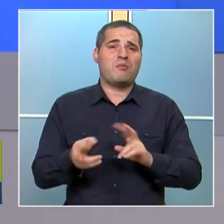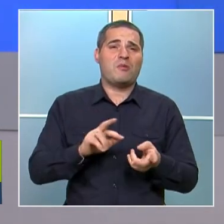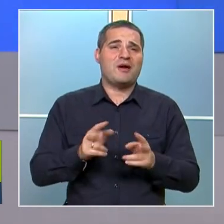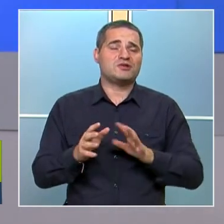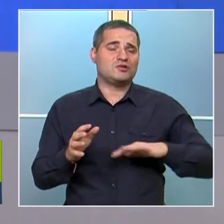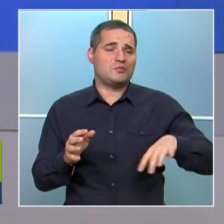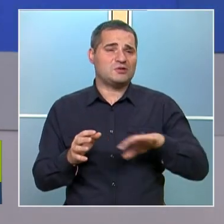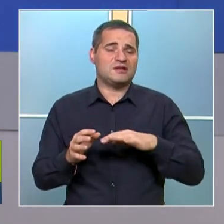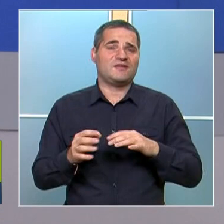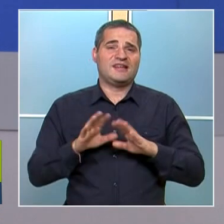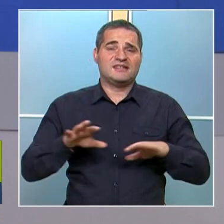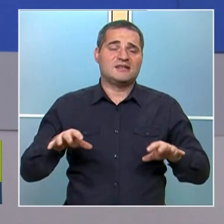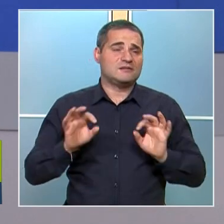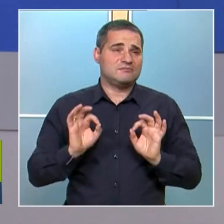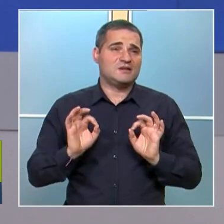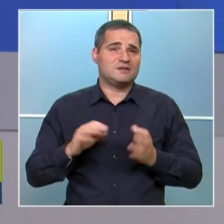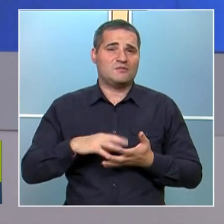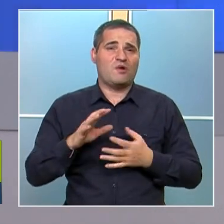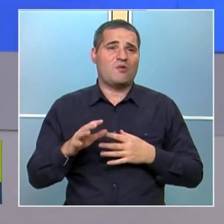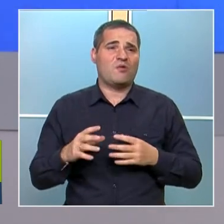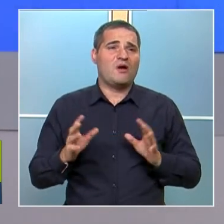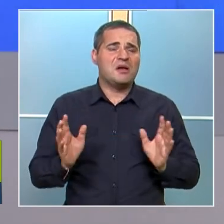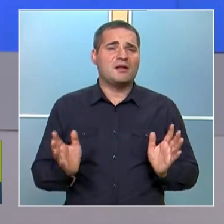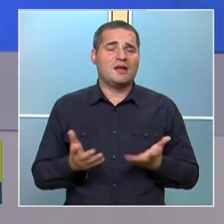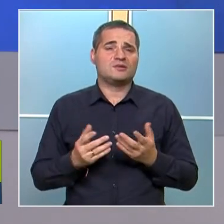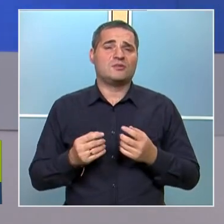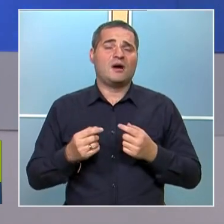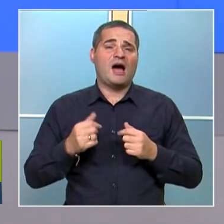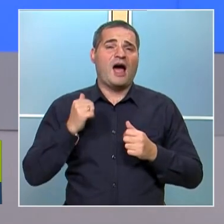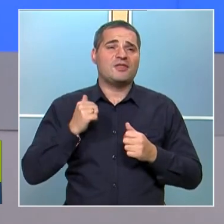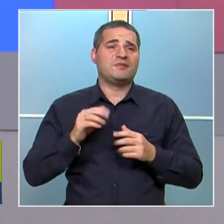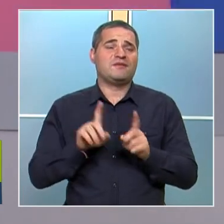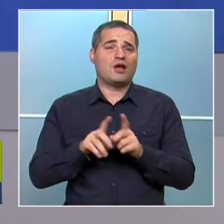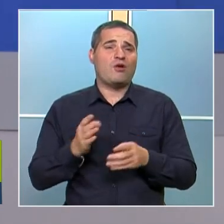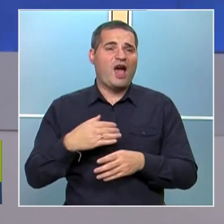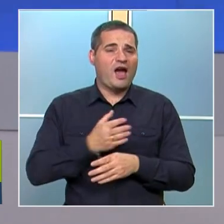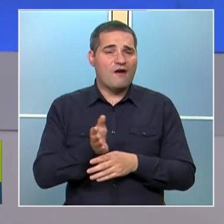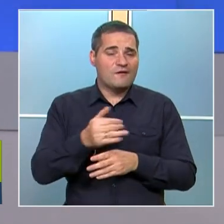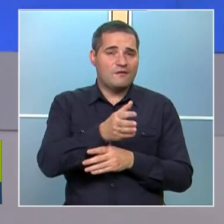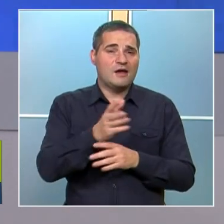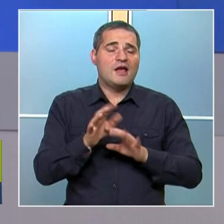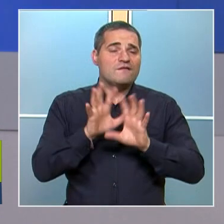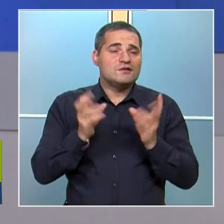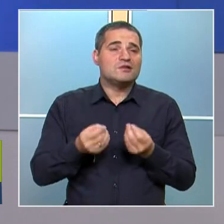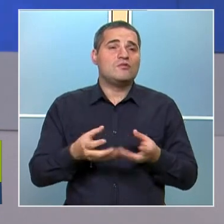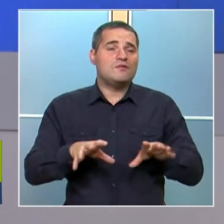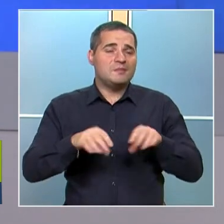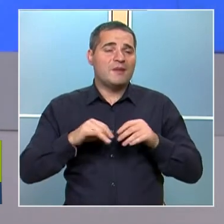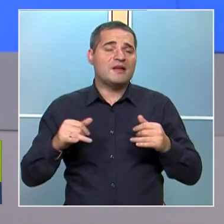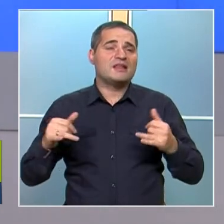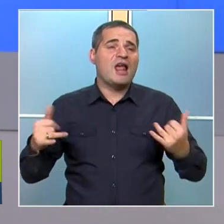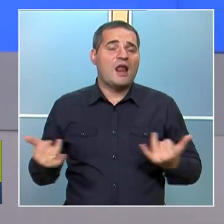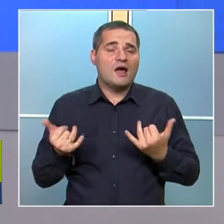съобстоятелства. И децата наистина са много адаптивни. Ние им казваме, че са гъвкави и всичко възприемат лесно и леко. Но